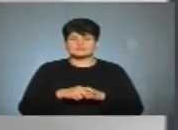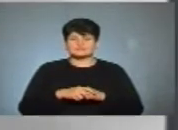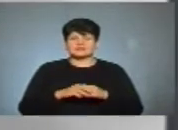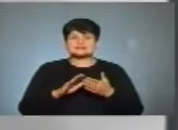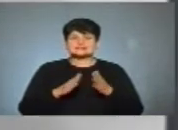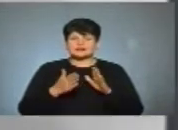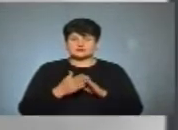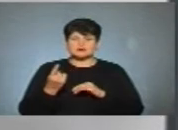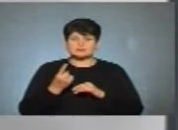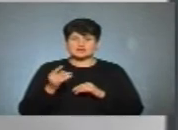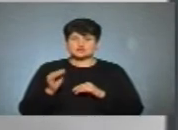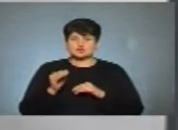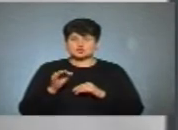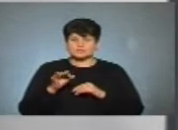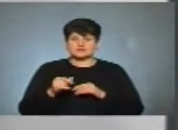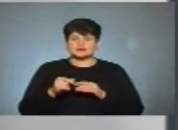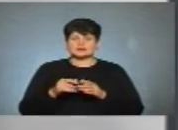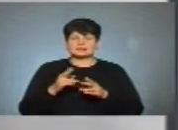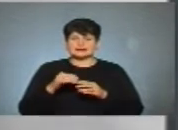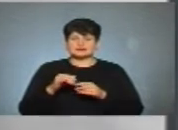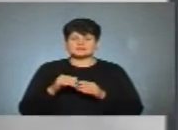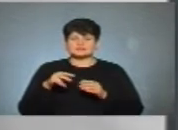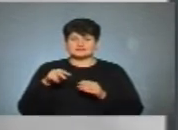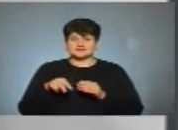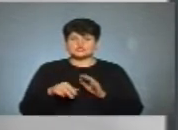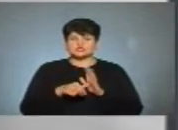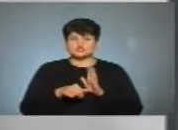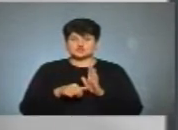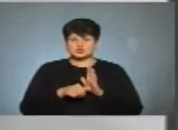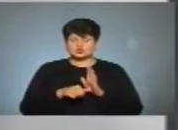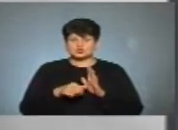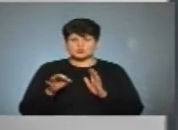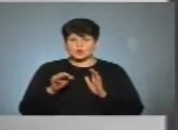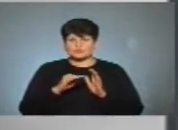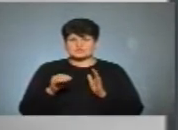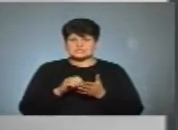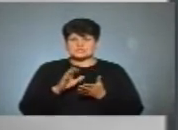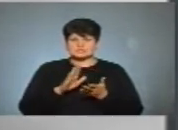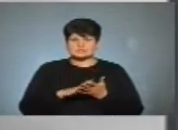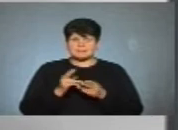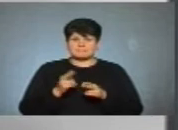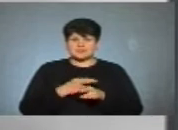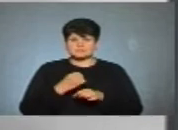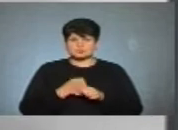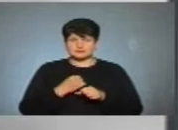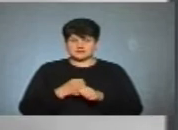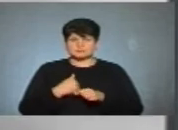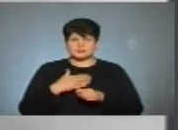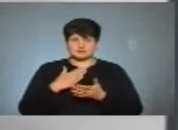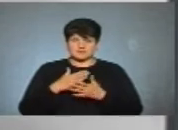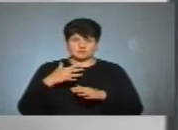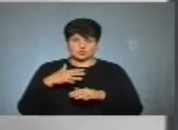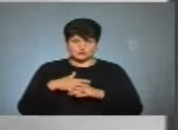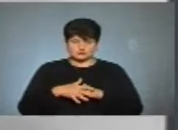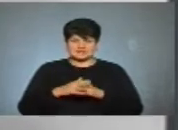Станом на 1 жовтня дані центри зайнятості такі, 2600 офіційно зареєстрованих безробітних, тобто ми маємо розуміти,